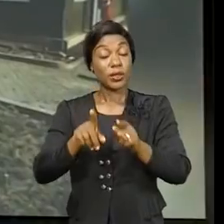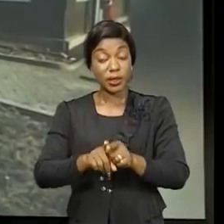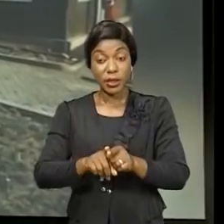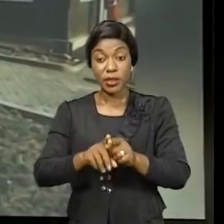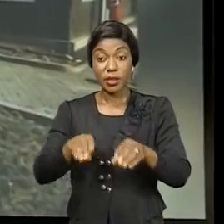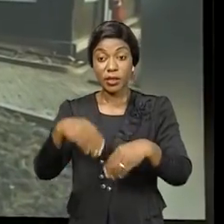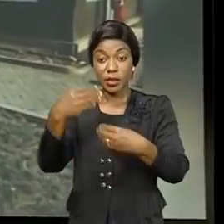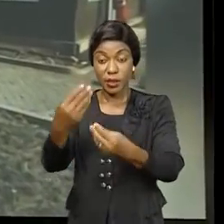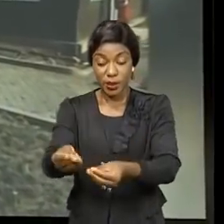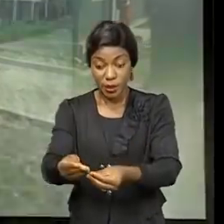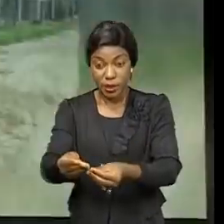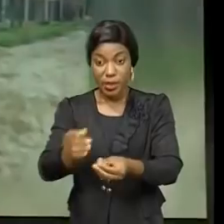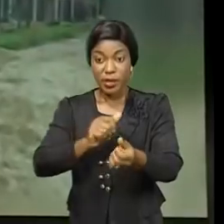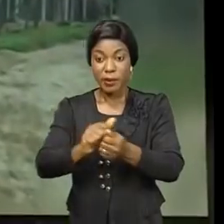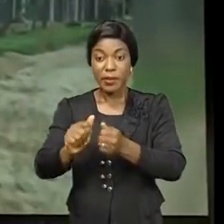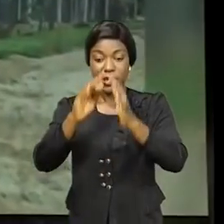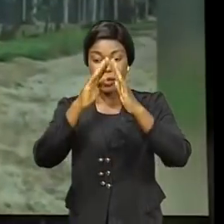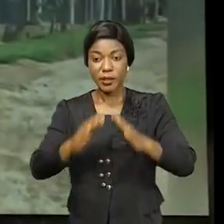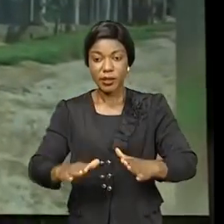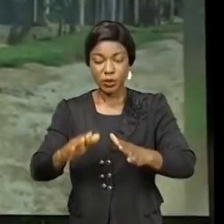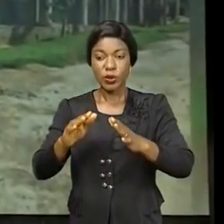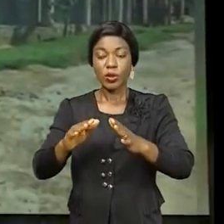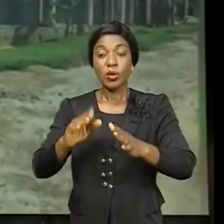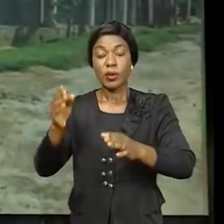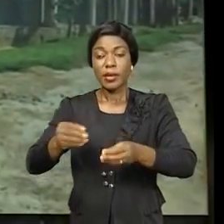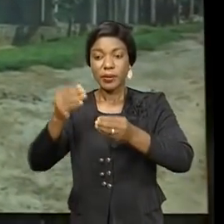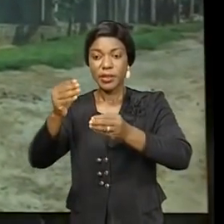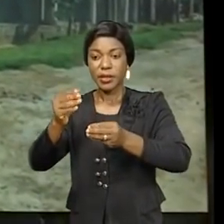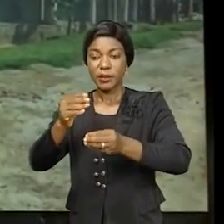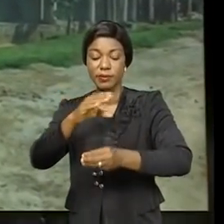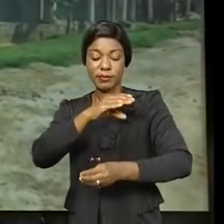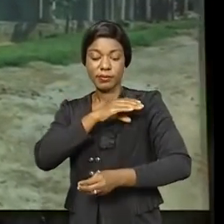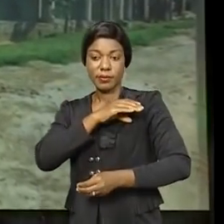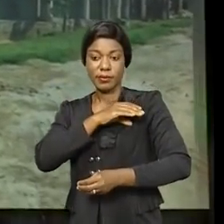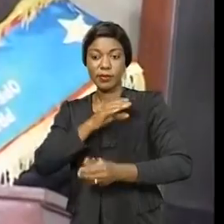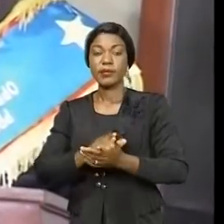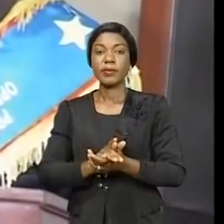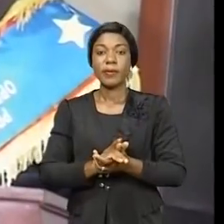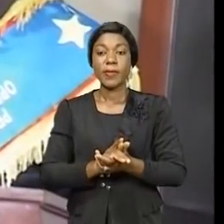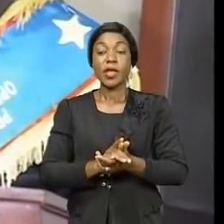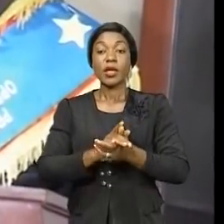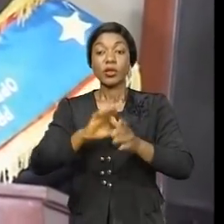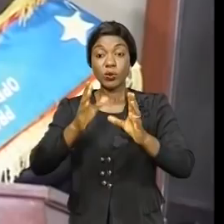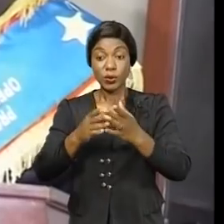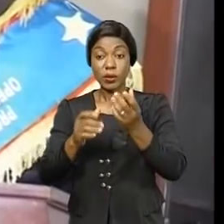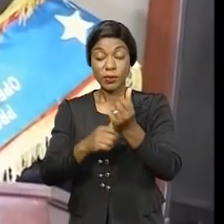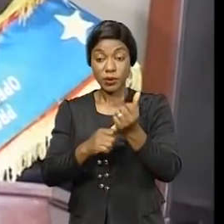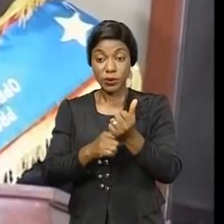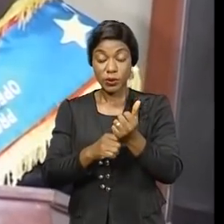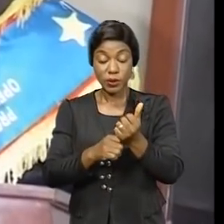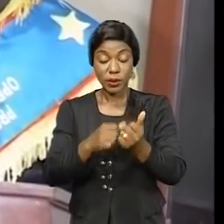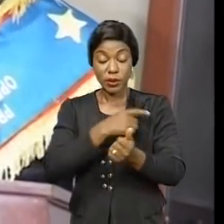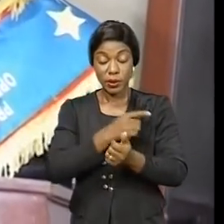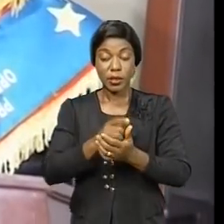des mérites patriotiques par la maison Choms Productions. Le chancelier des ordres des nations et producteur culturel international Modeste